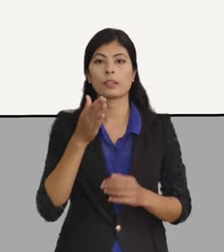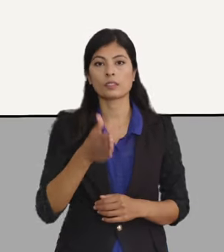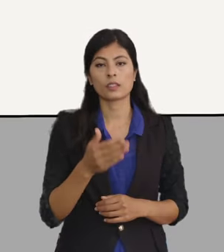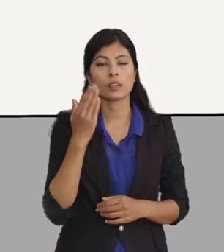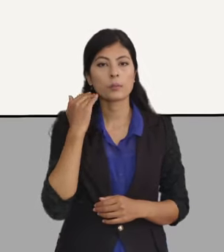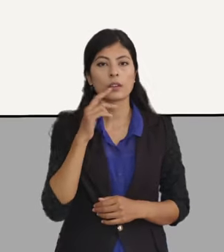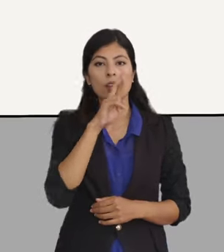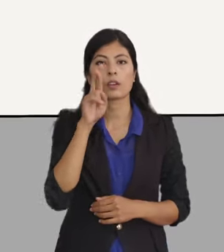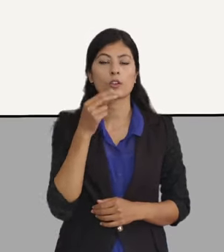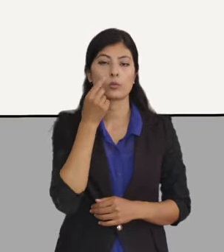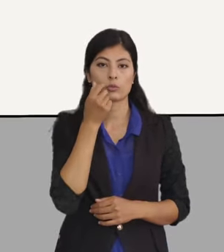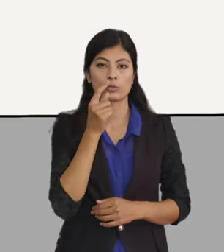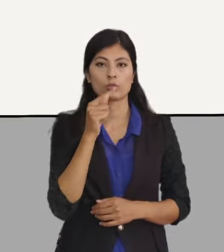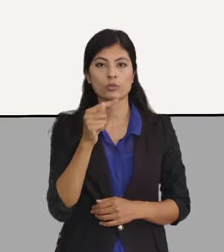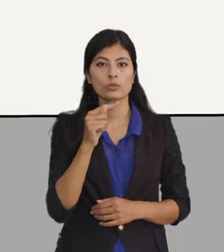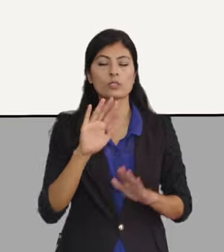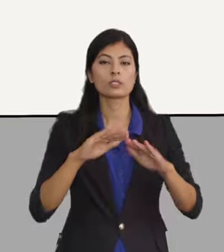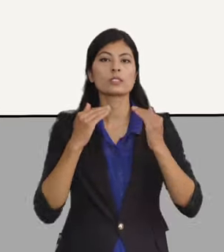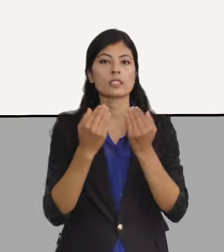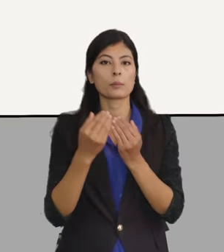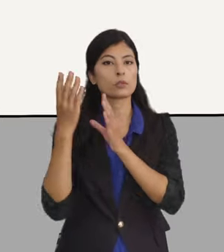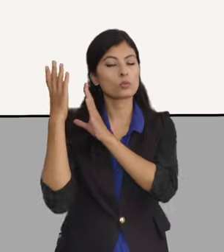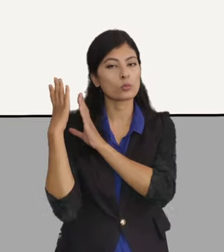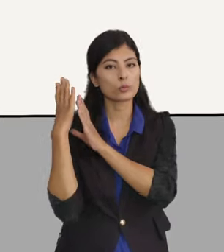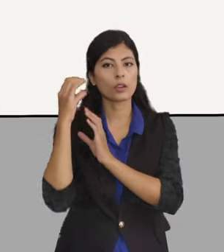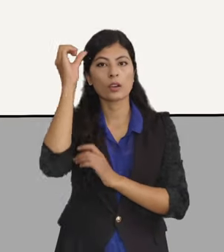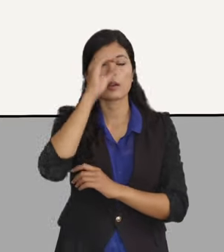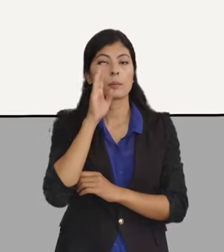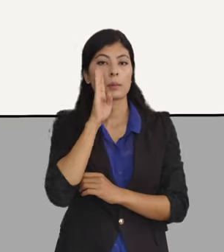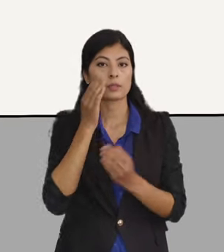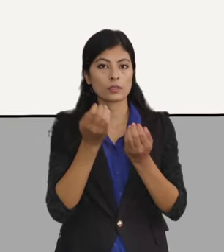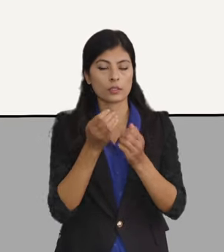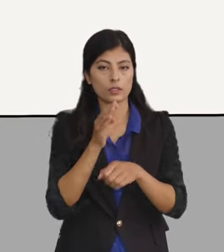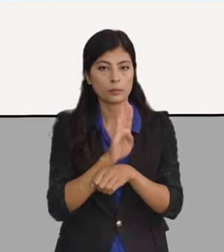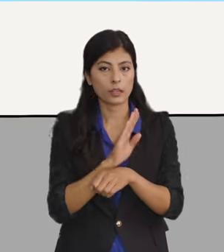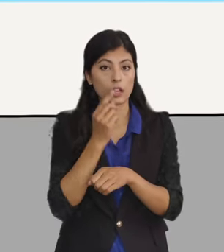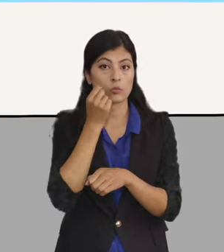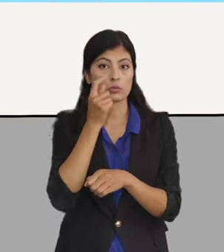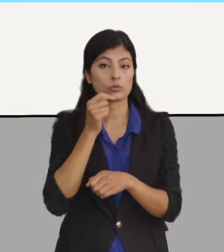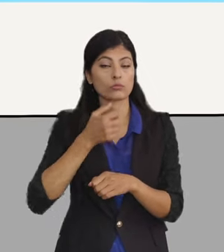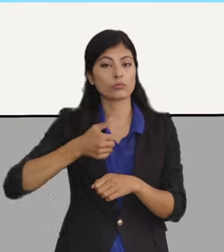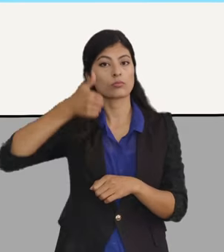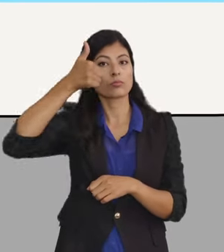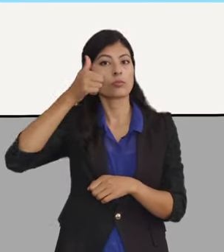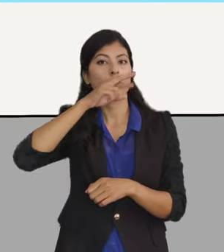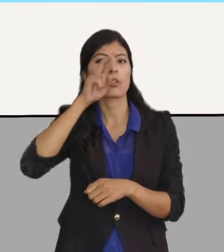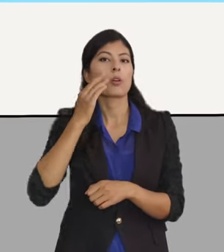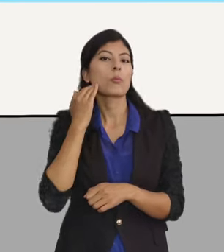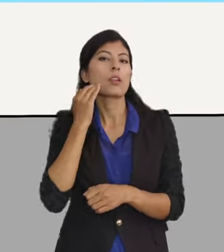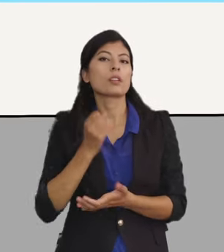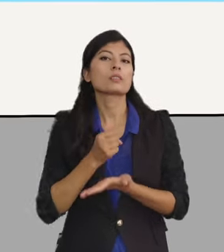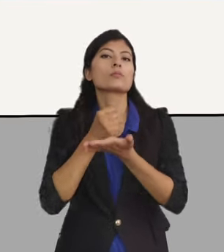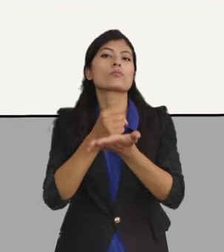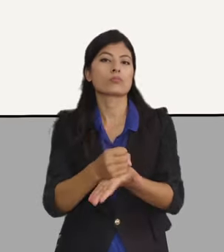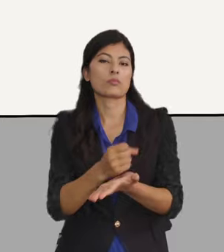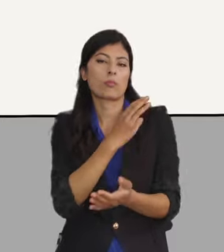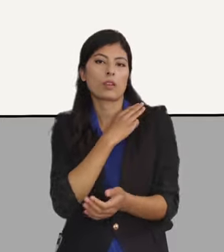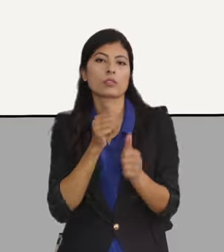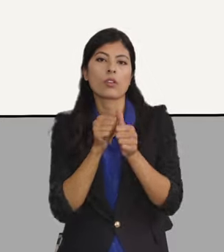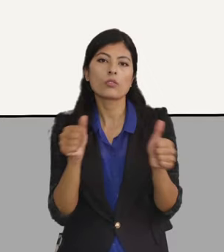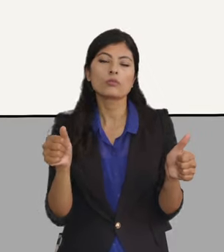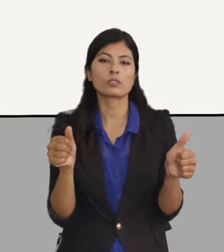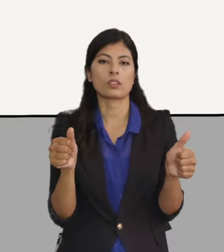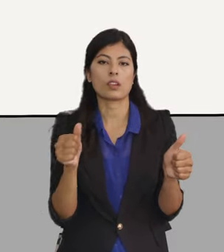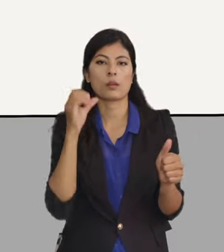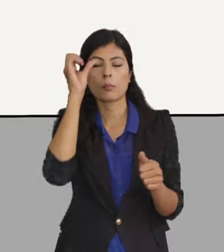महिला र पुरुषको सामाजिक भुमिकाको परिवाशा गर्दा पुरुषको श्रेष्टता र महिलाको लगुता भास कायम